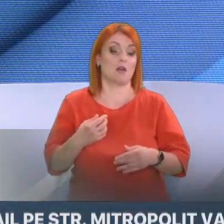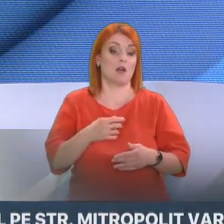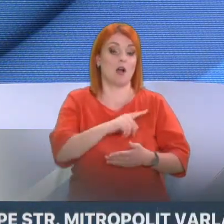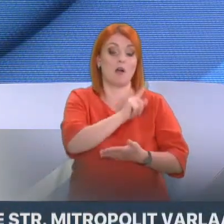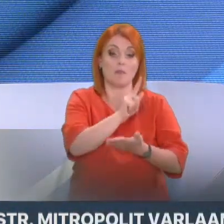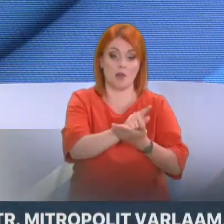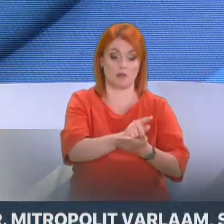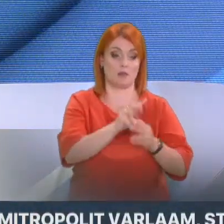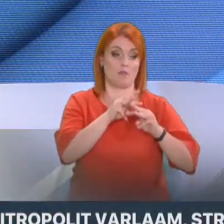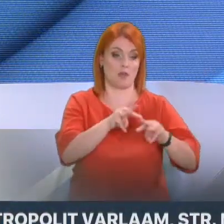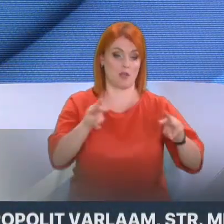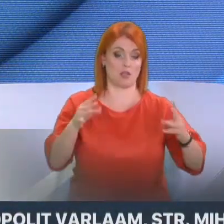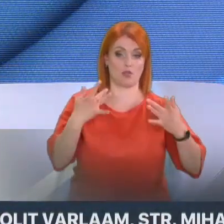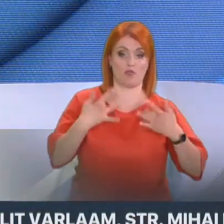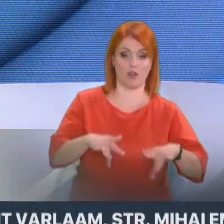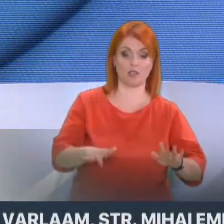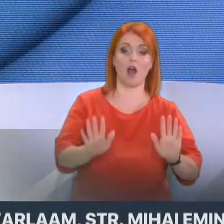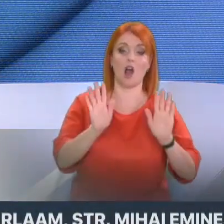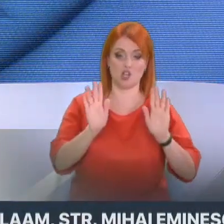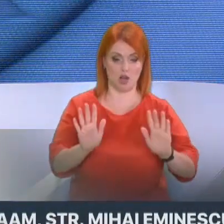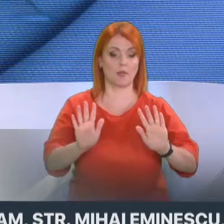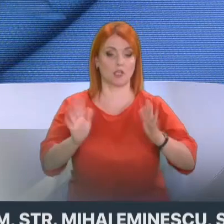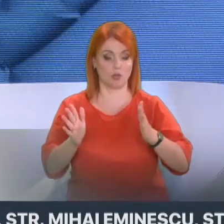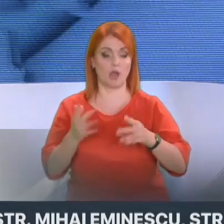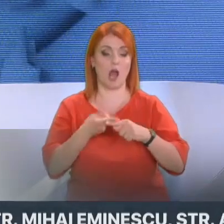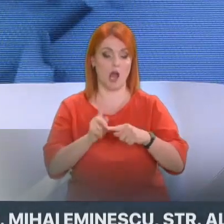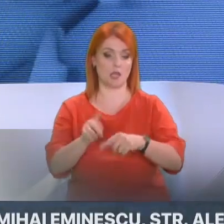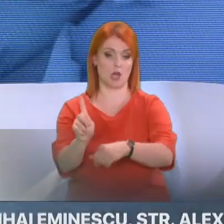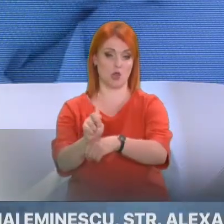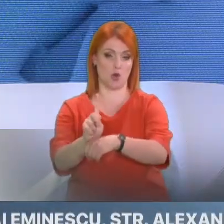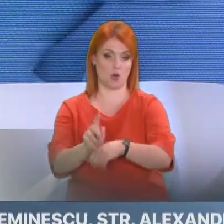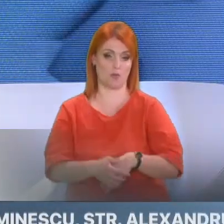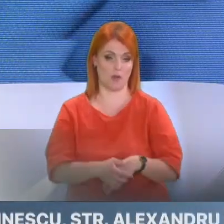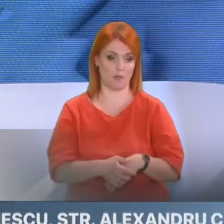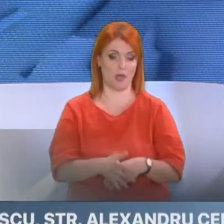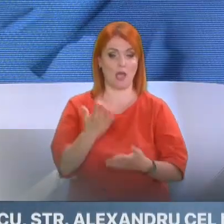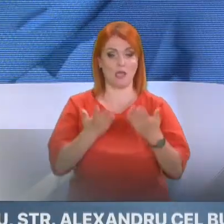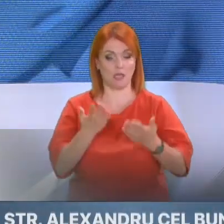eșec al guvernării, de obicei, responsabilul pentru domeniu unde s-a comis